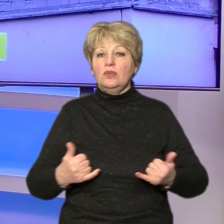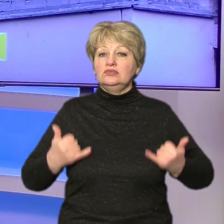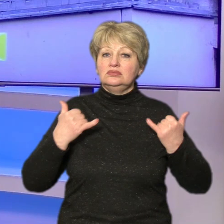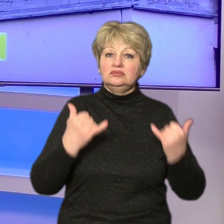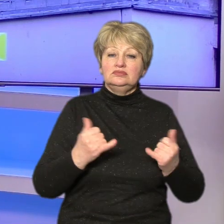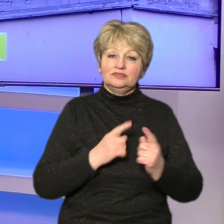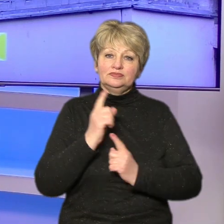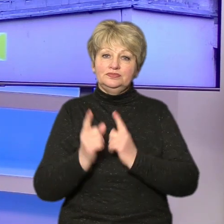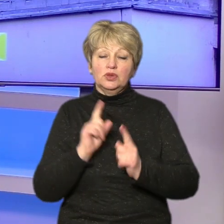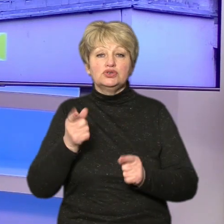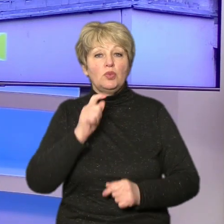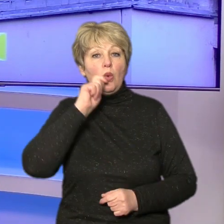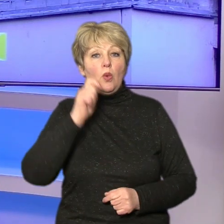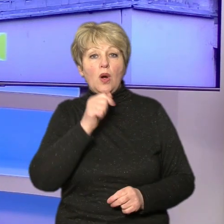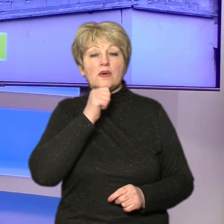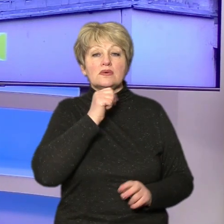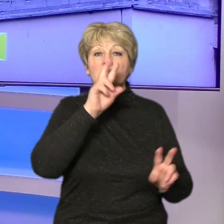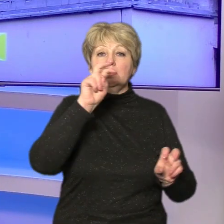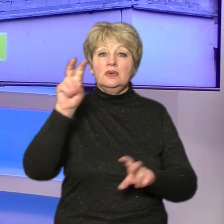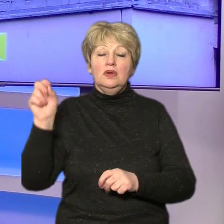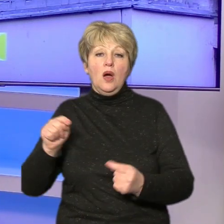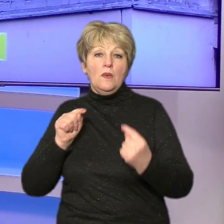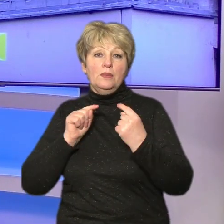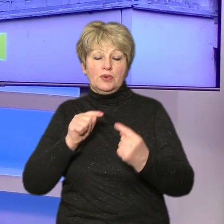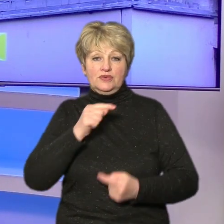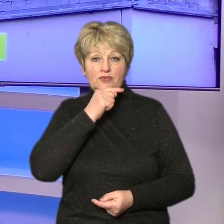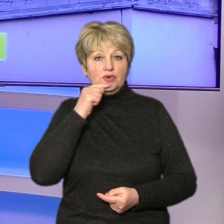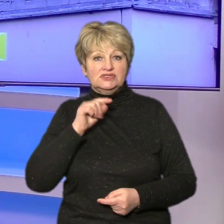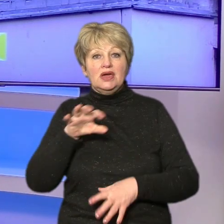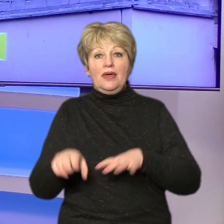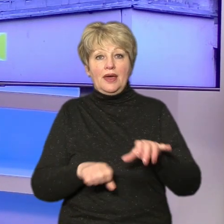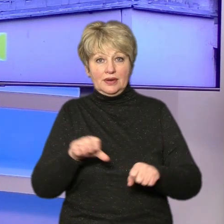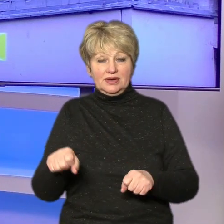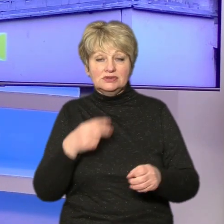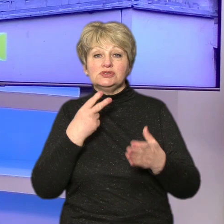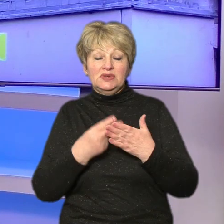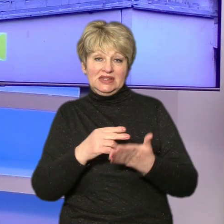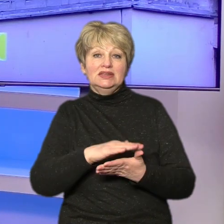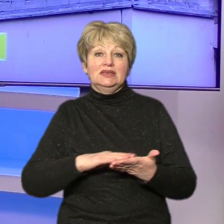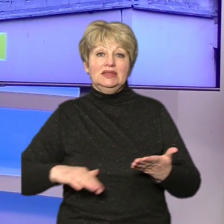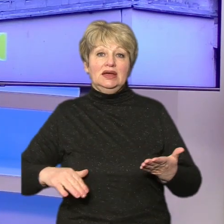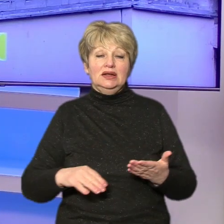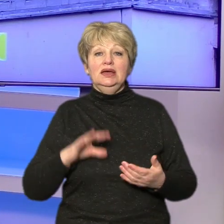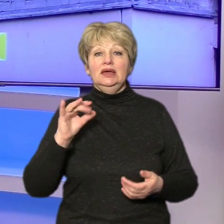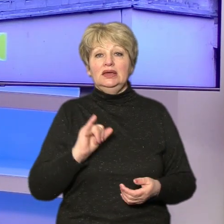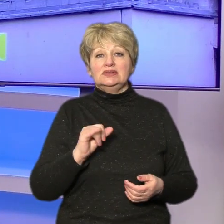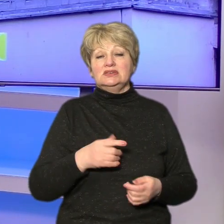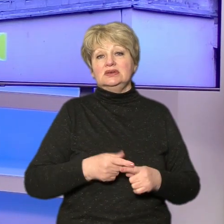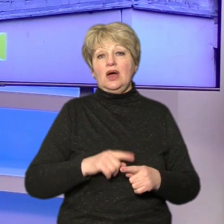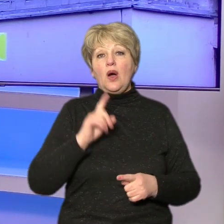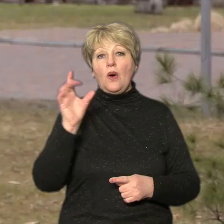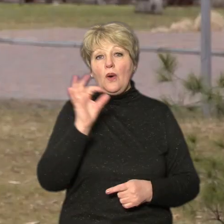загальноукраїнські назви допомагають протистояти російському агресору? Дивіться у наступному сюжеті Ірини Хіленкої із серії про